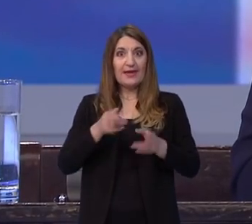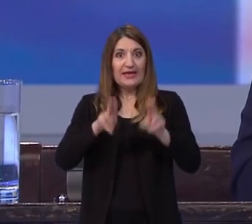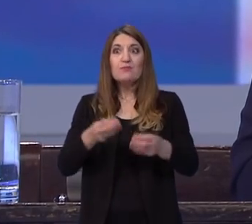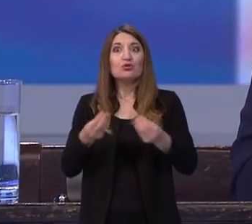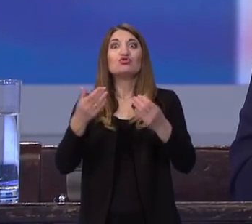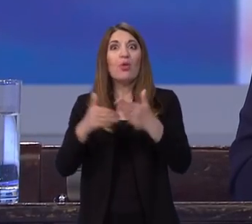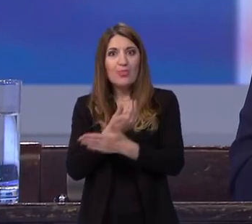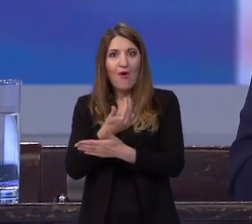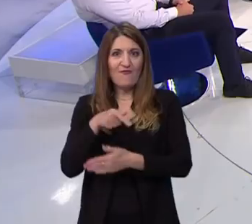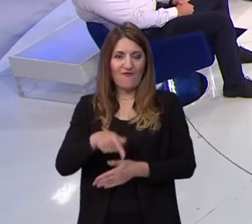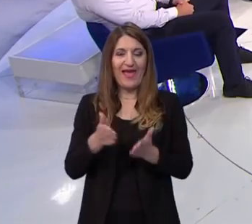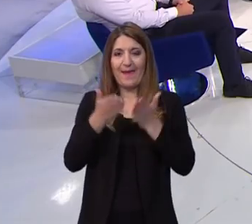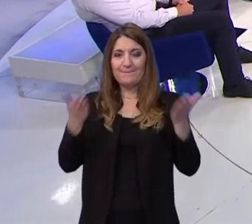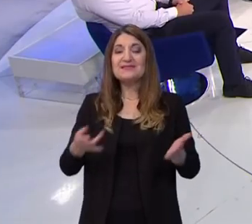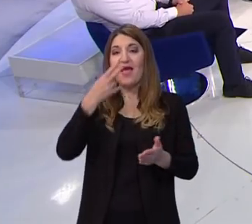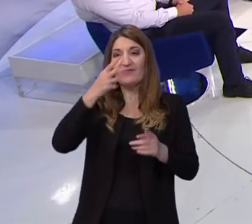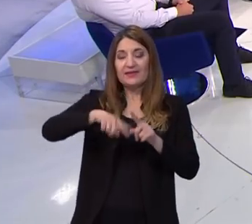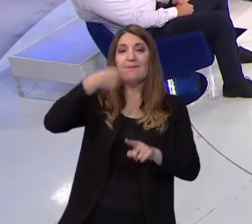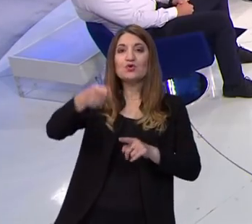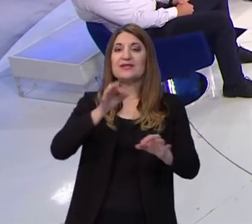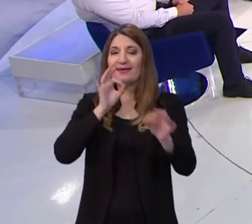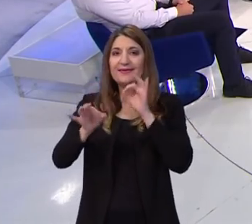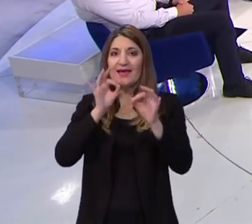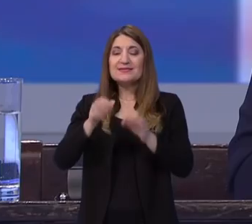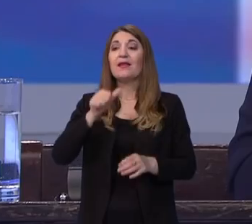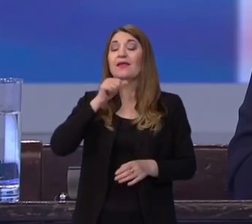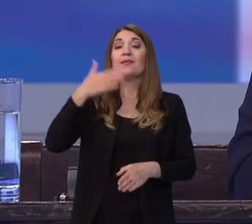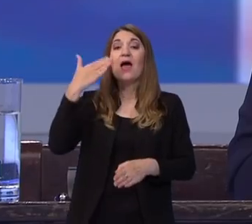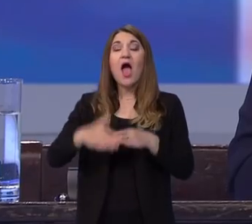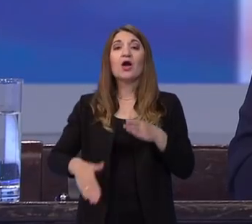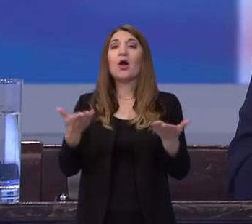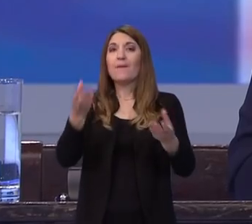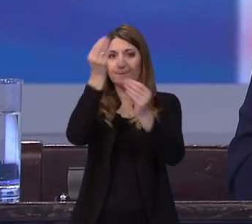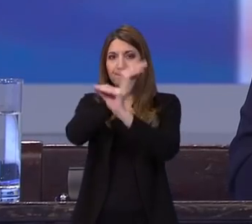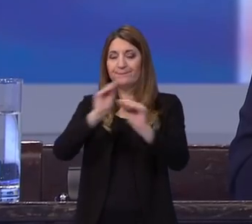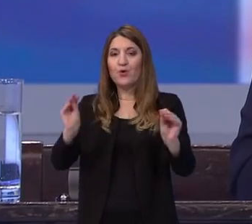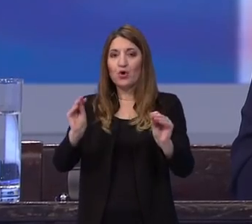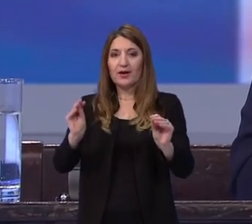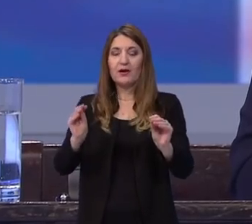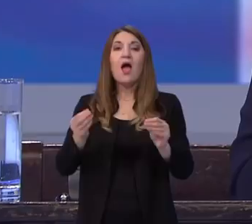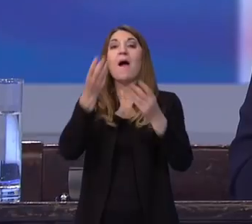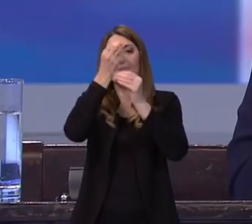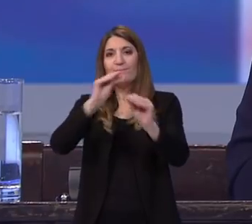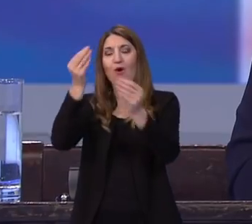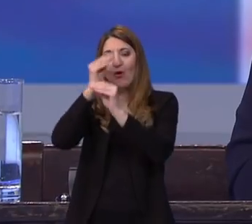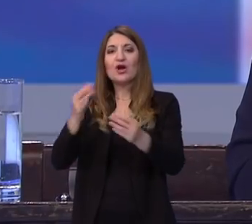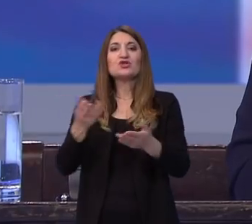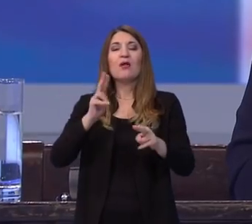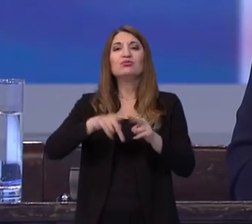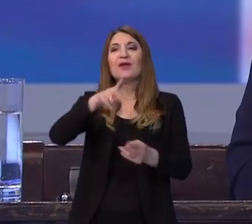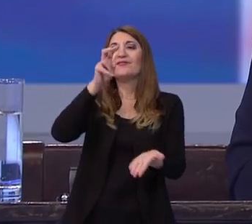Vidimo se na jesen i za sam kraj poruke koje će